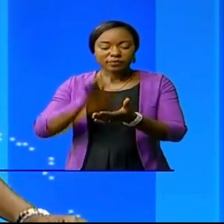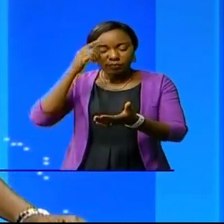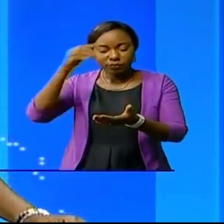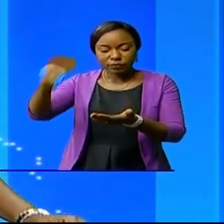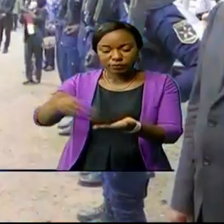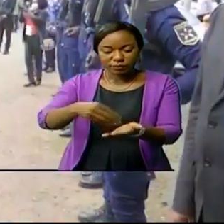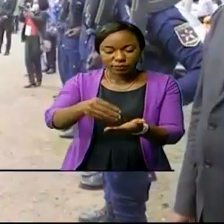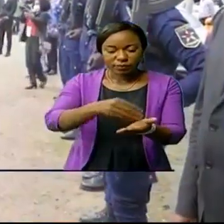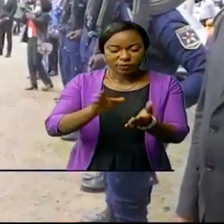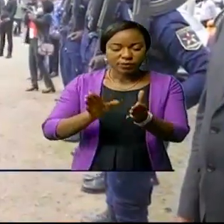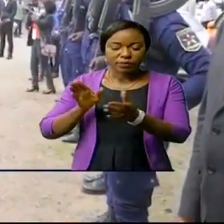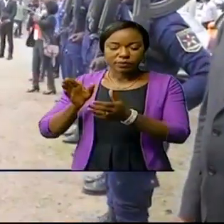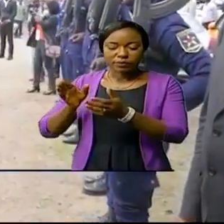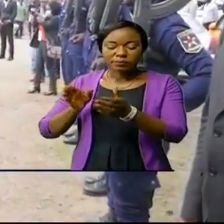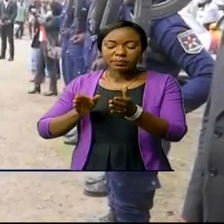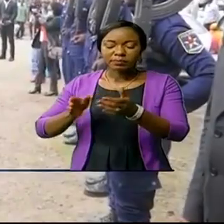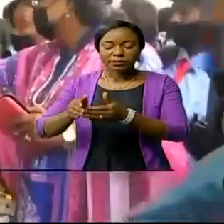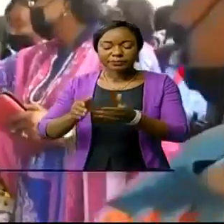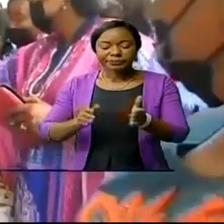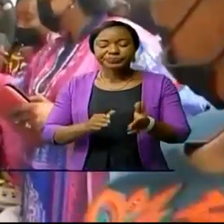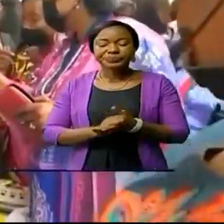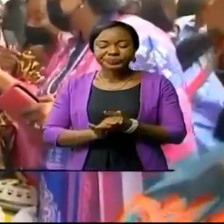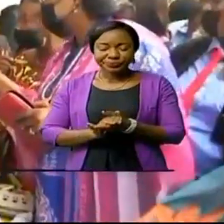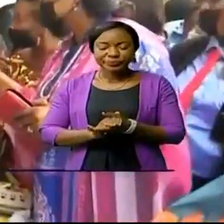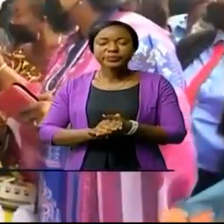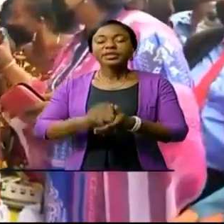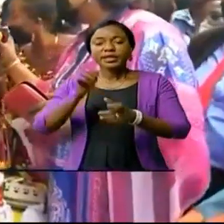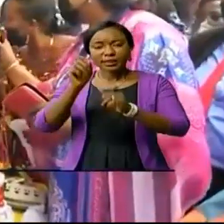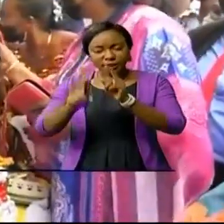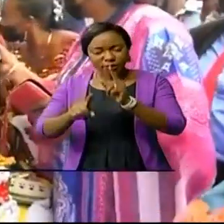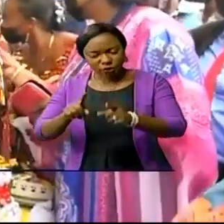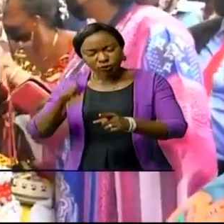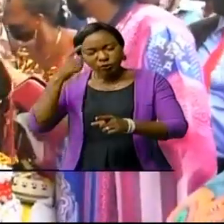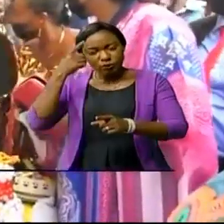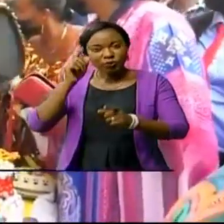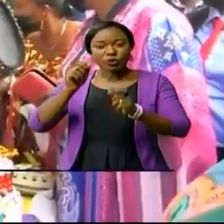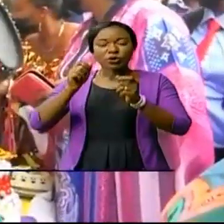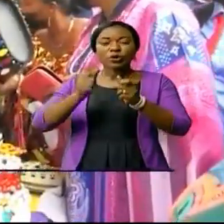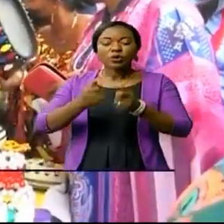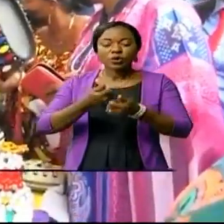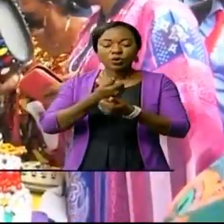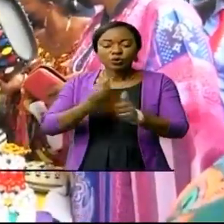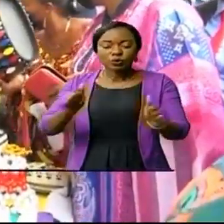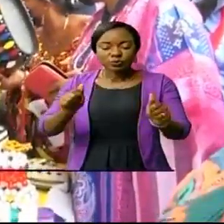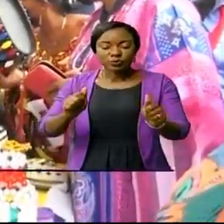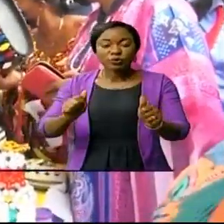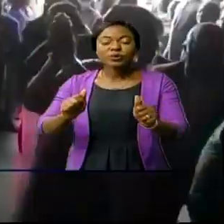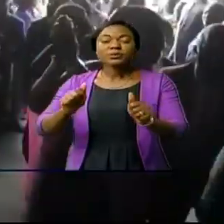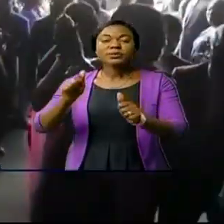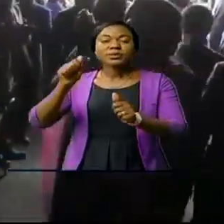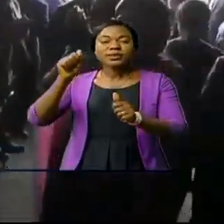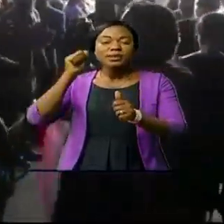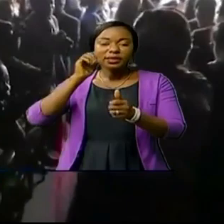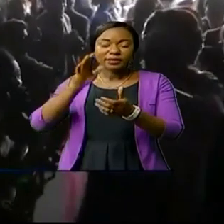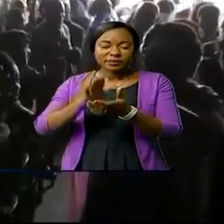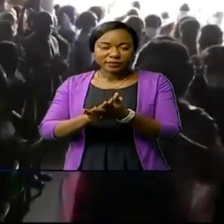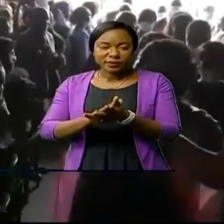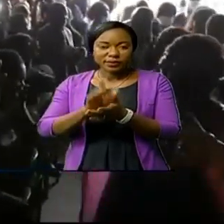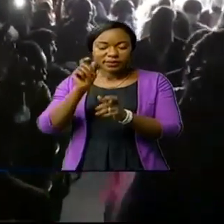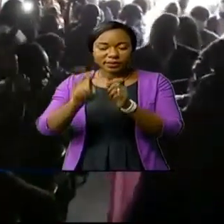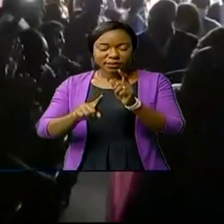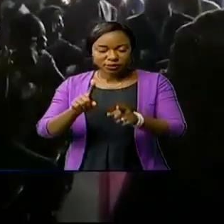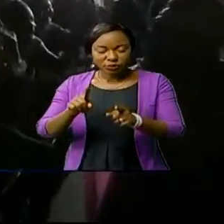La question de l'autonomisation de la femme, telle que reprise au pilier 14 du gouvernement, préoccupe fortement les